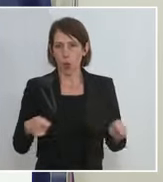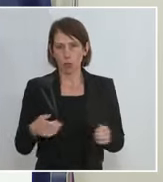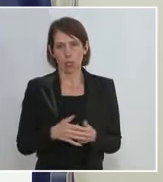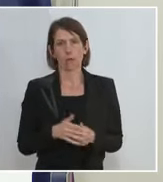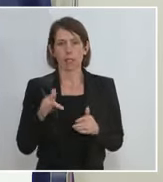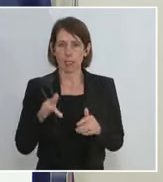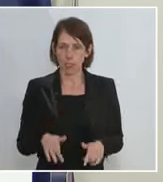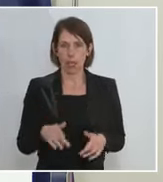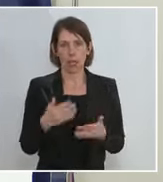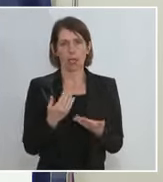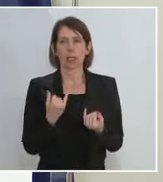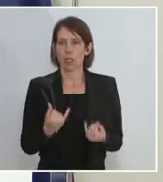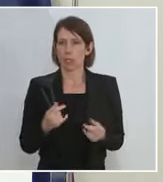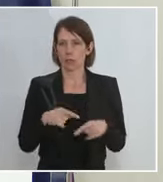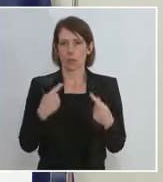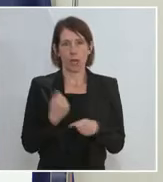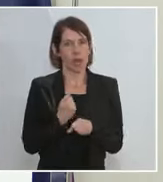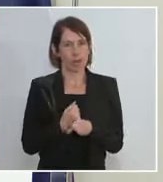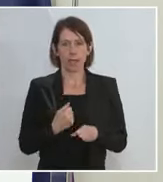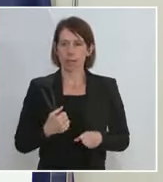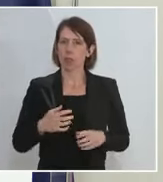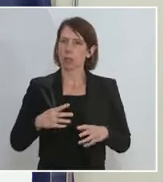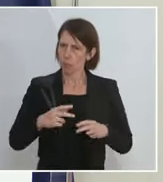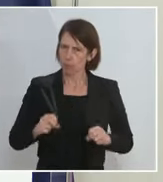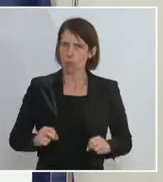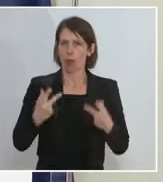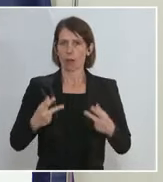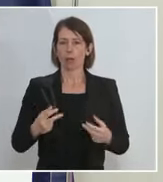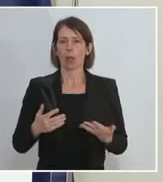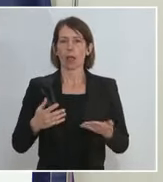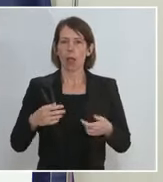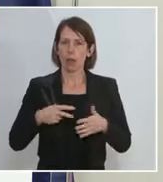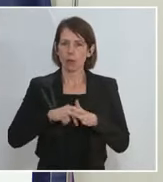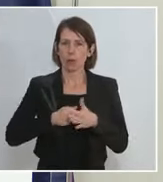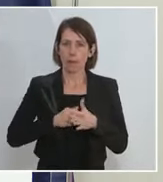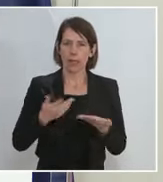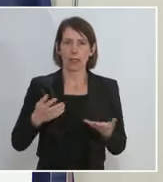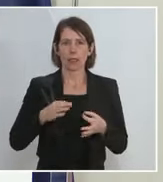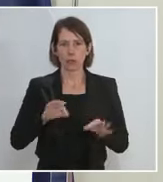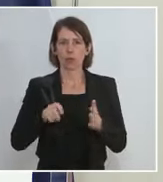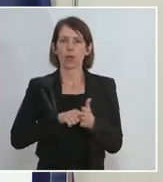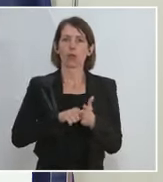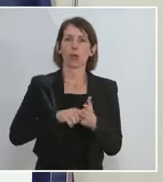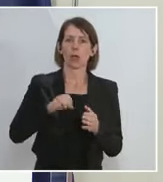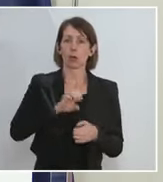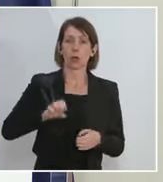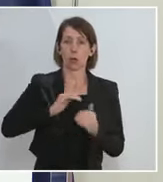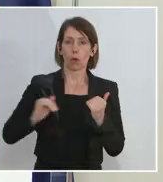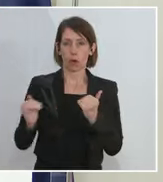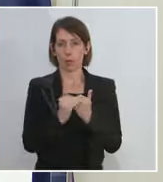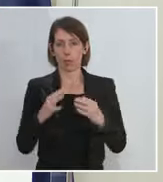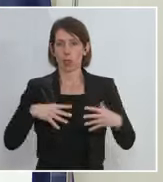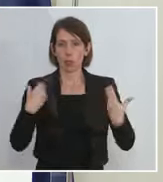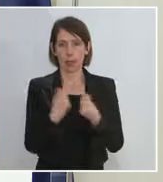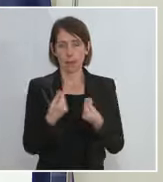richtig. Und jetzt arbeiten wir mit voller Kraft an einem Korrekturmechanismus auf europäischer Ebene und ich glaube, dass